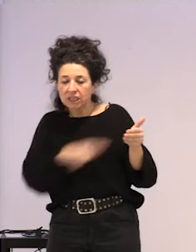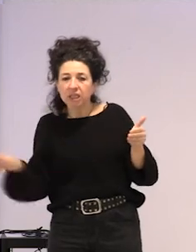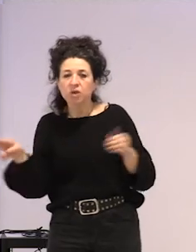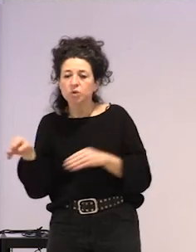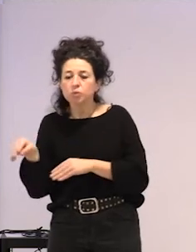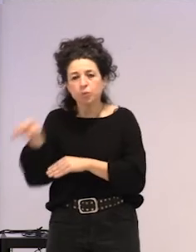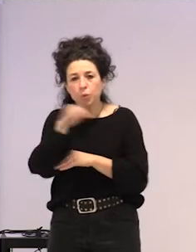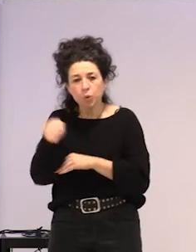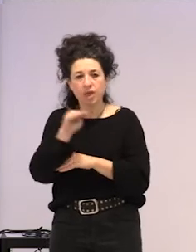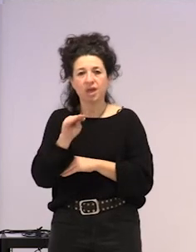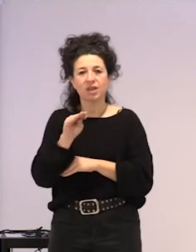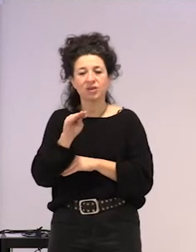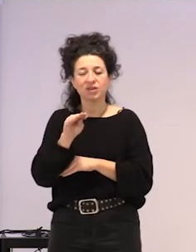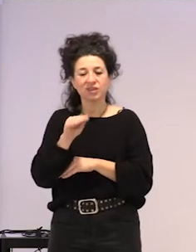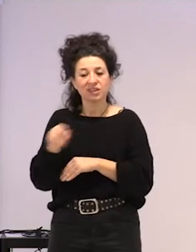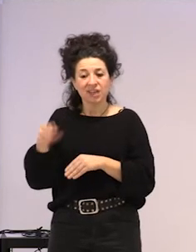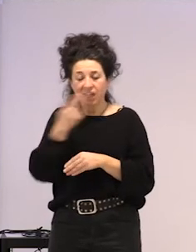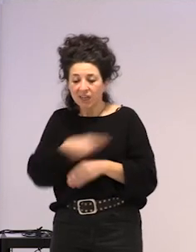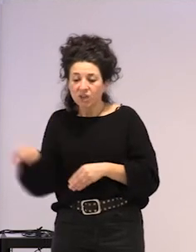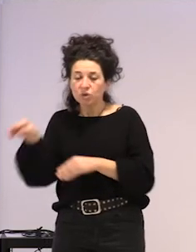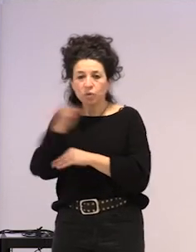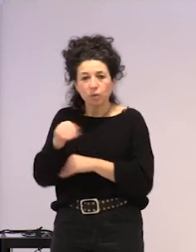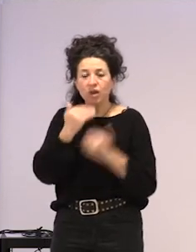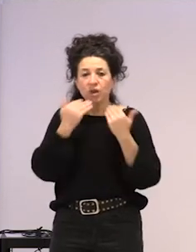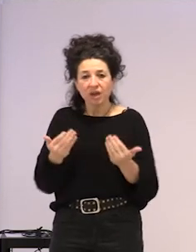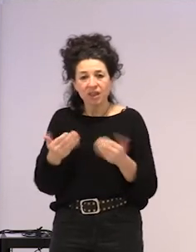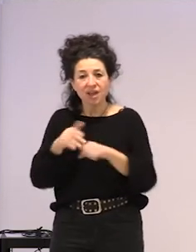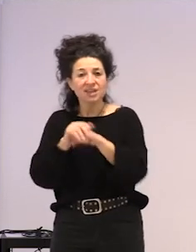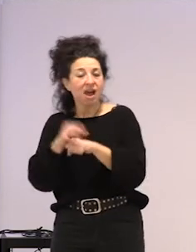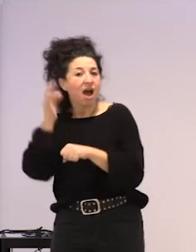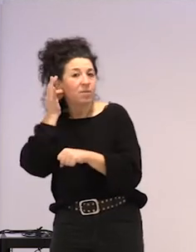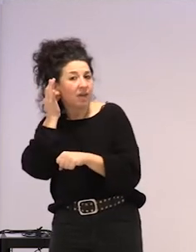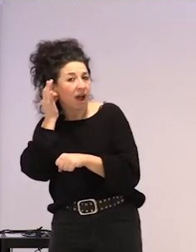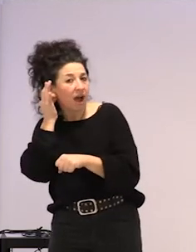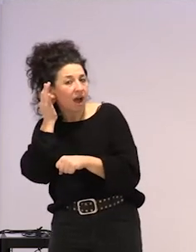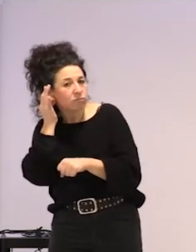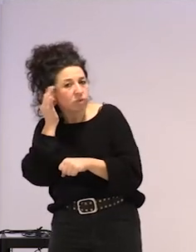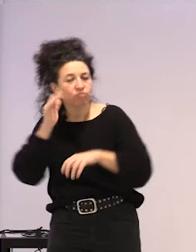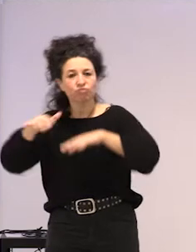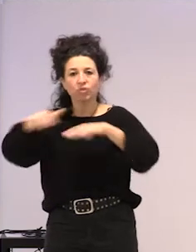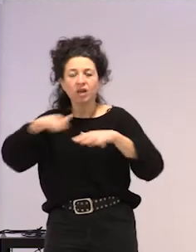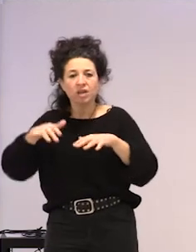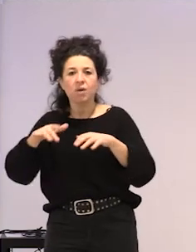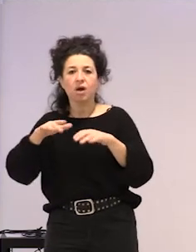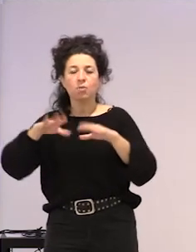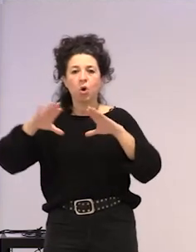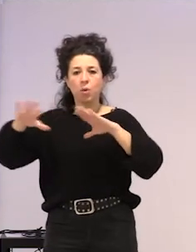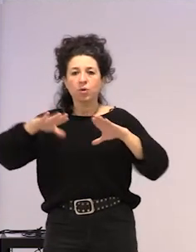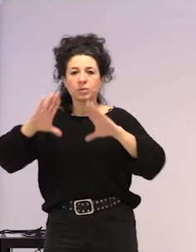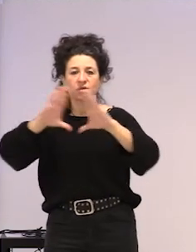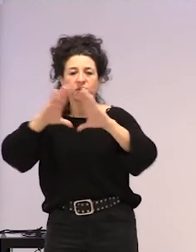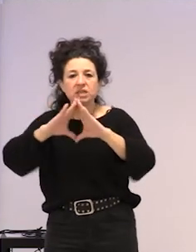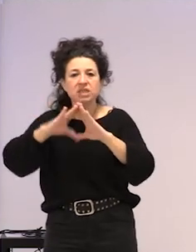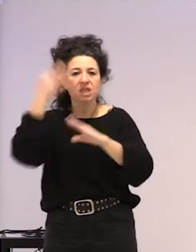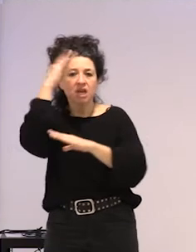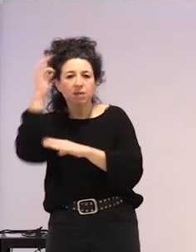zaintza hori, eta horri esker, ba, laguna, ba, oso aktibo dagoela mugimendu feministan, edo asanbladetan, edo dena delakoa,